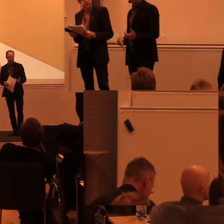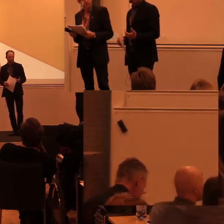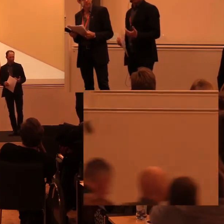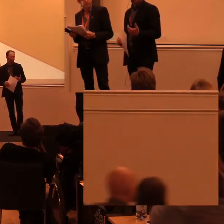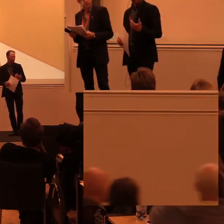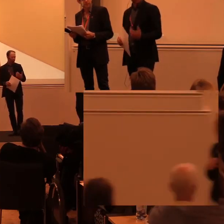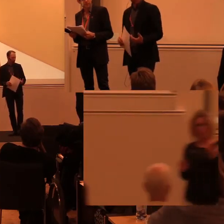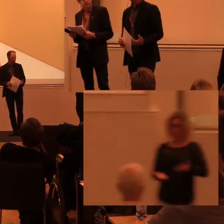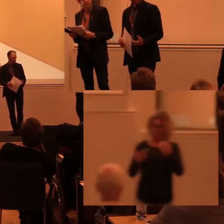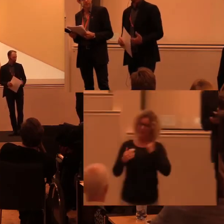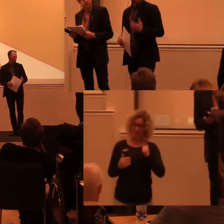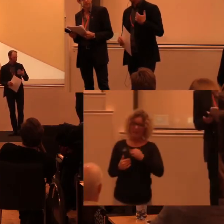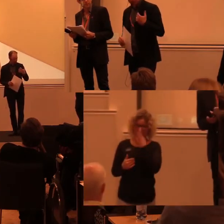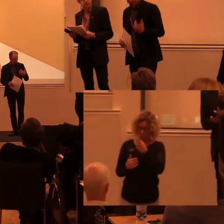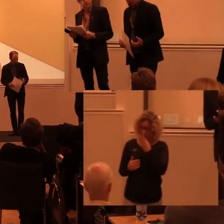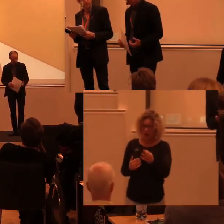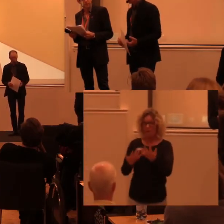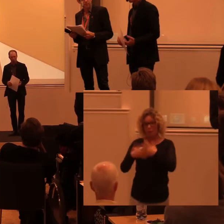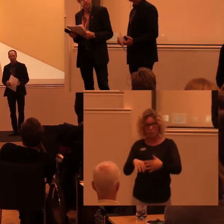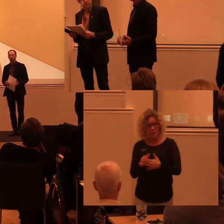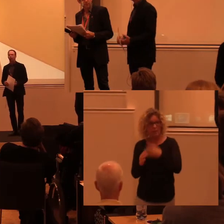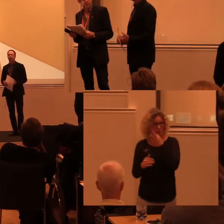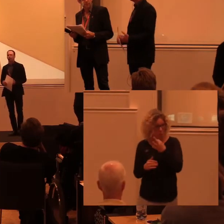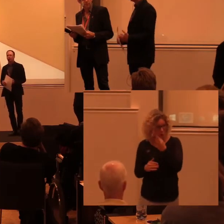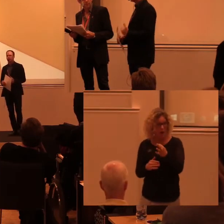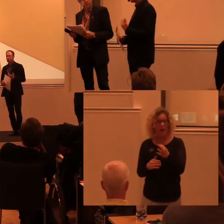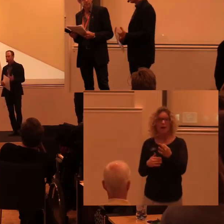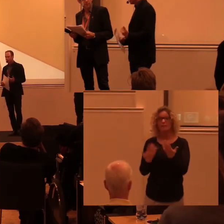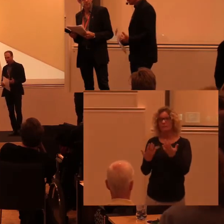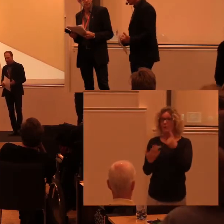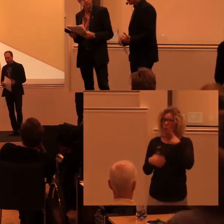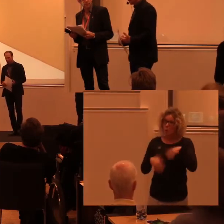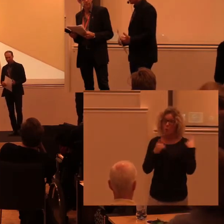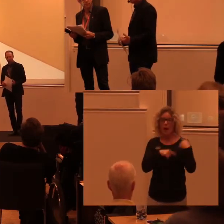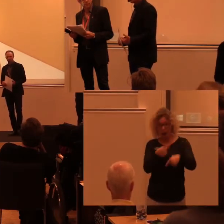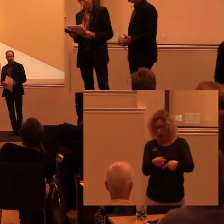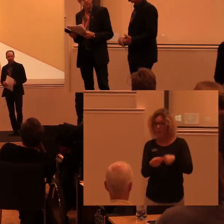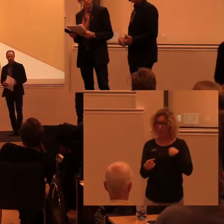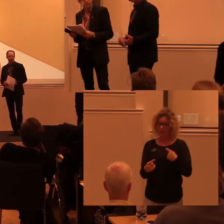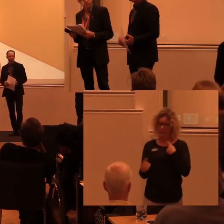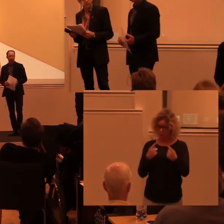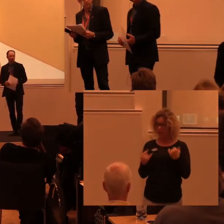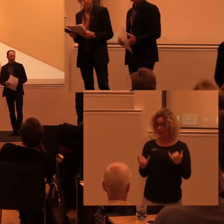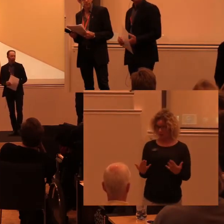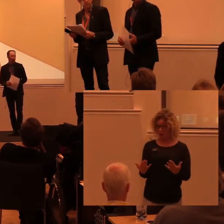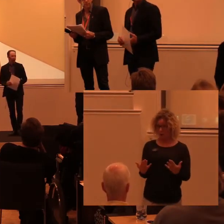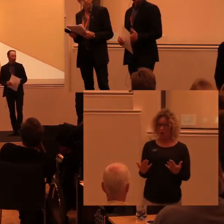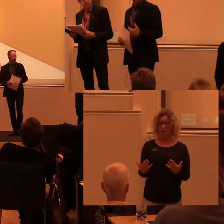lyfta tillgänglighetsfrågorna. Funktionshindersfrågorna. Kulturarvet i det här sammanhanget.